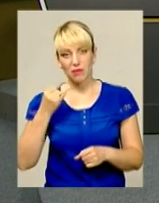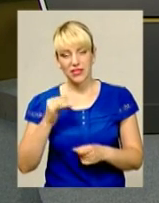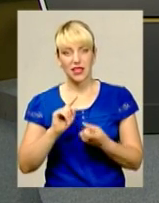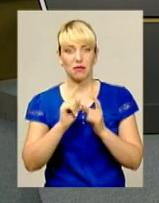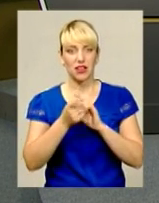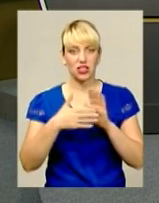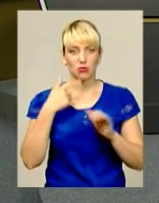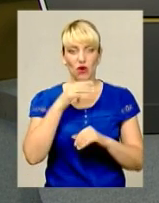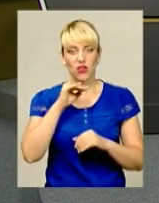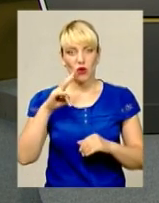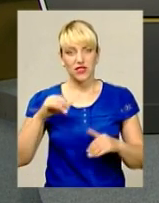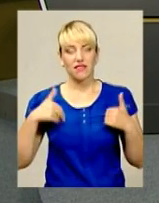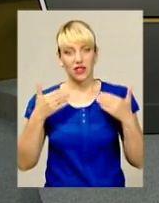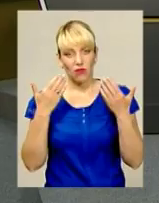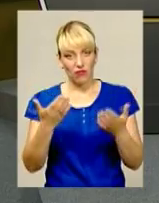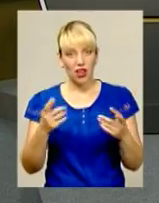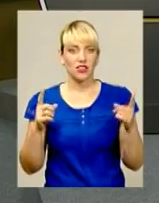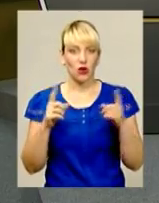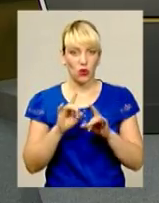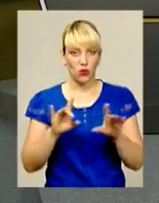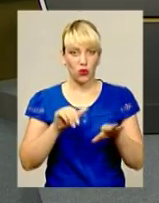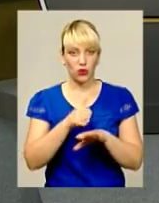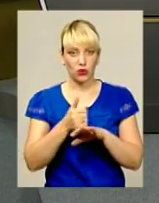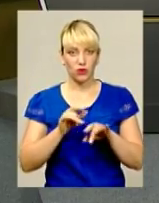Вітаємо вас. На початку короткий анонс.